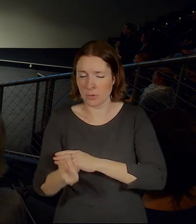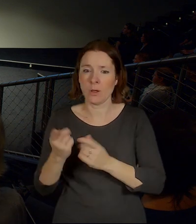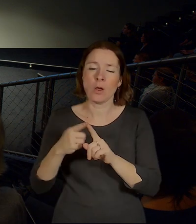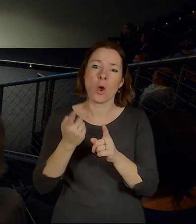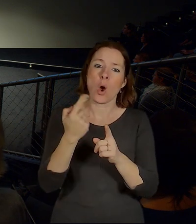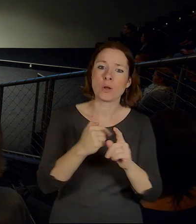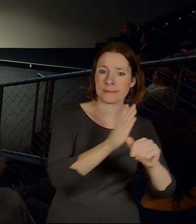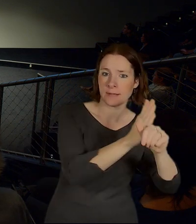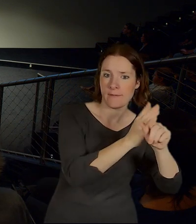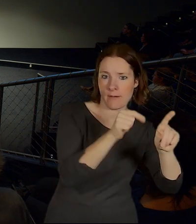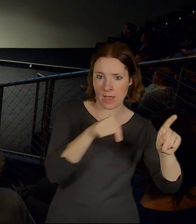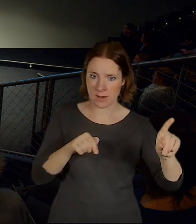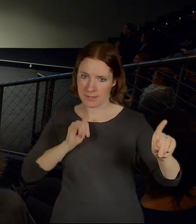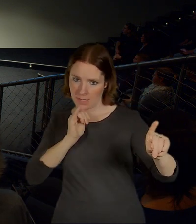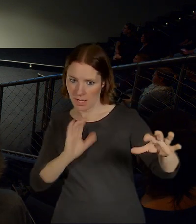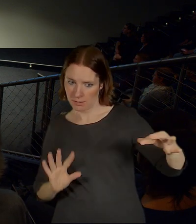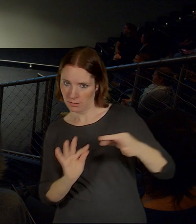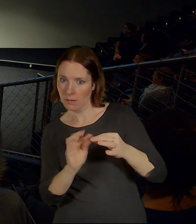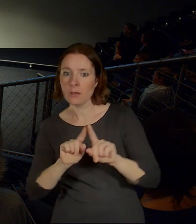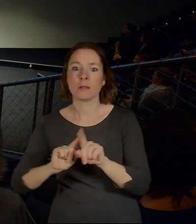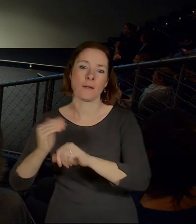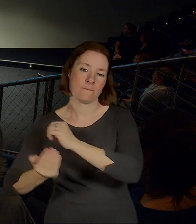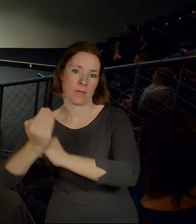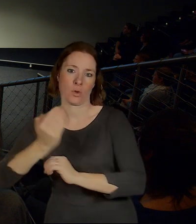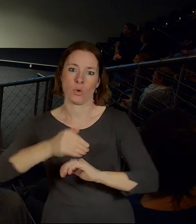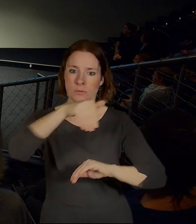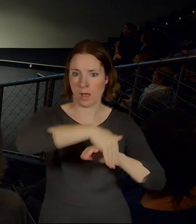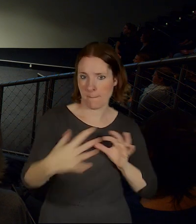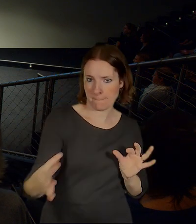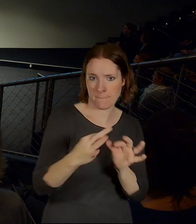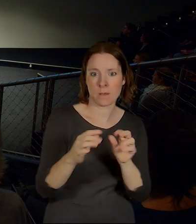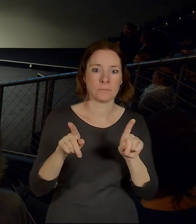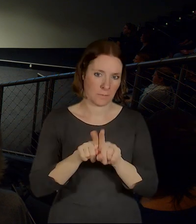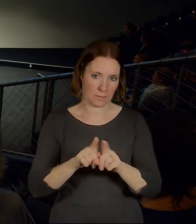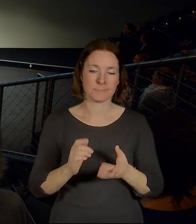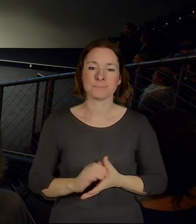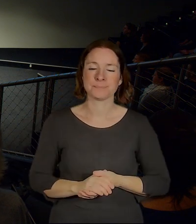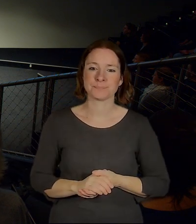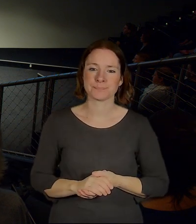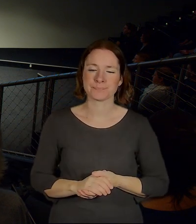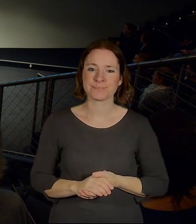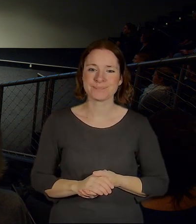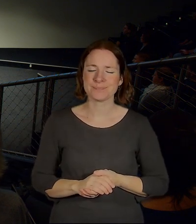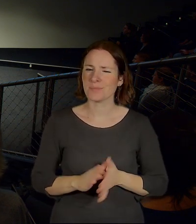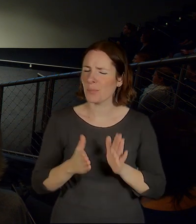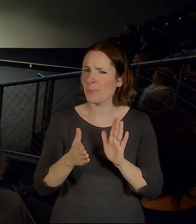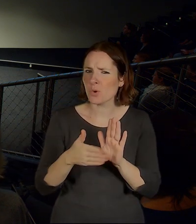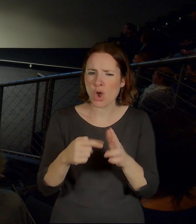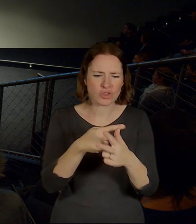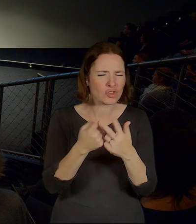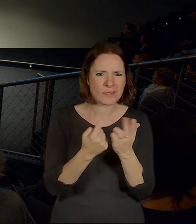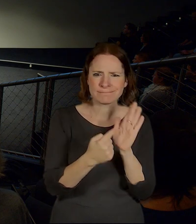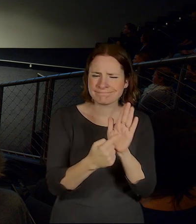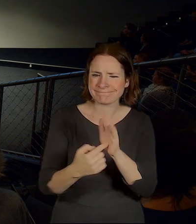na západ. A důležité je to i proto, že jsme minulý týden rozhodli v